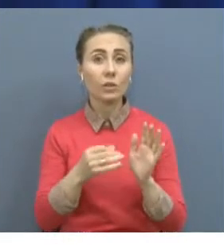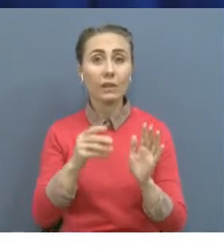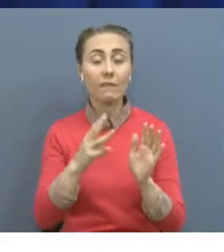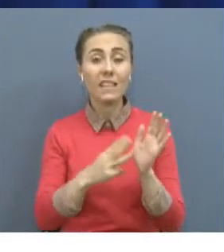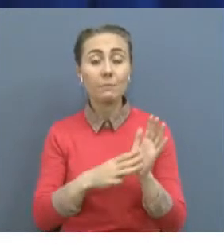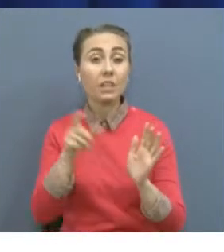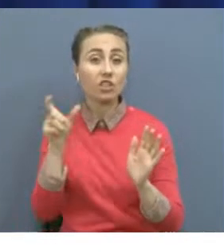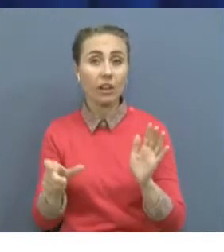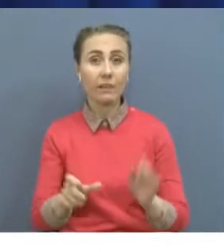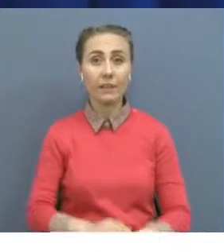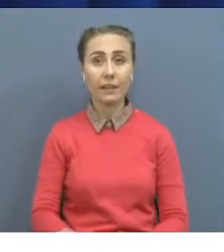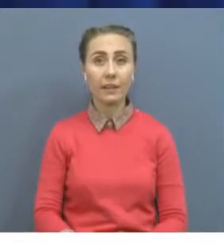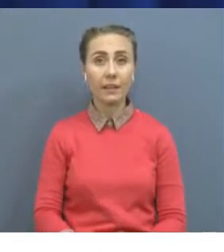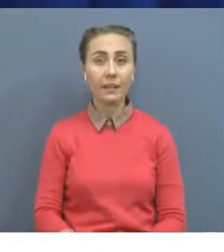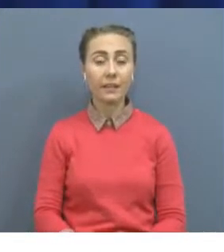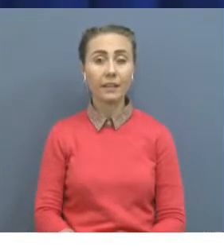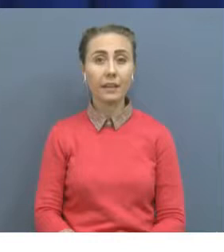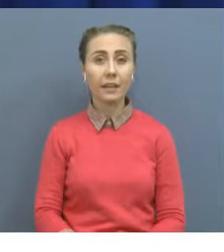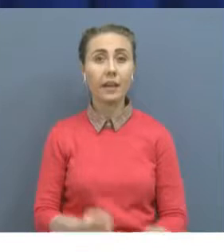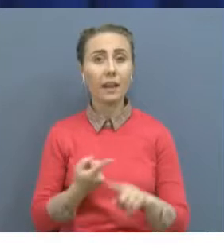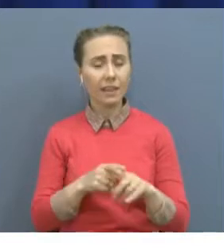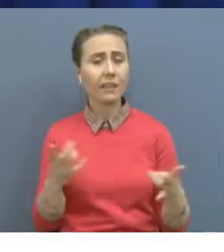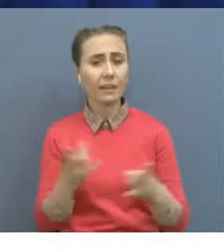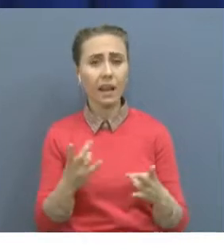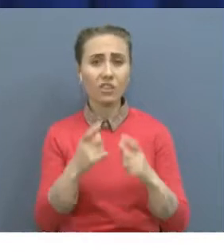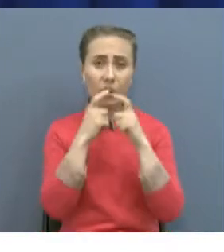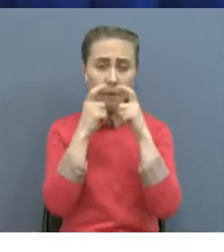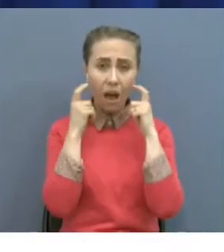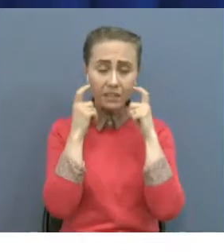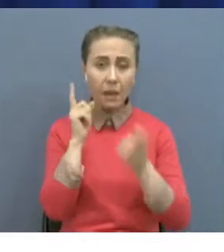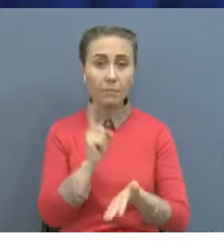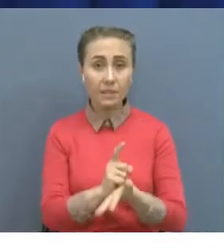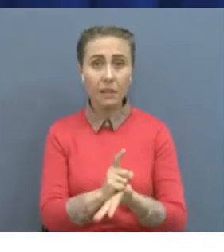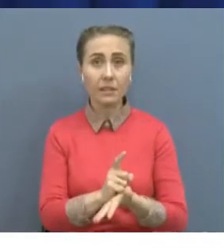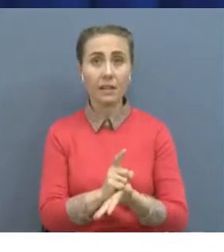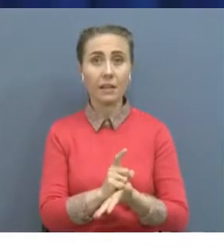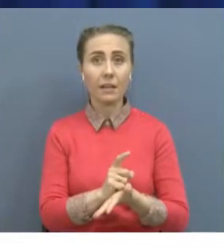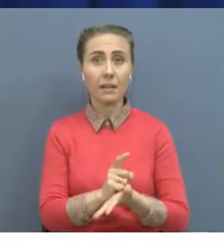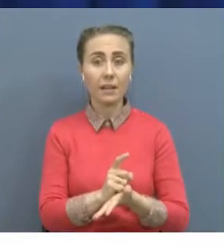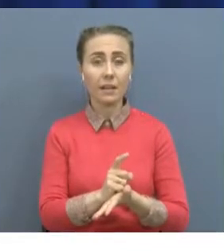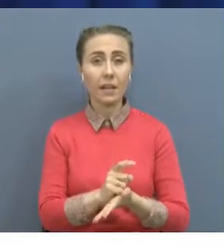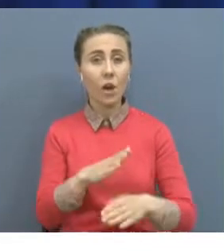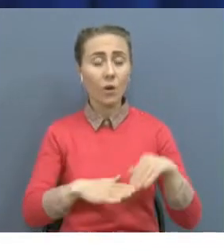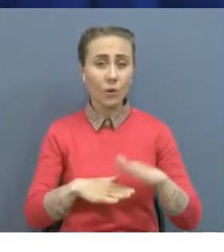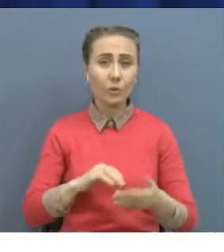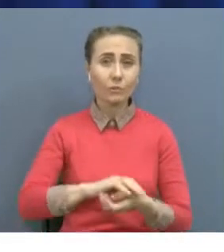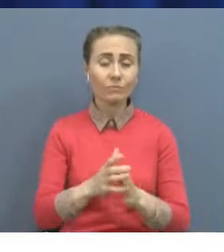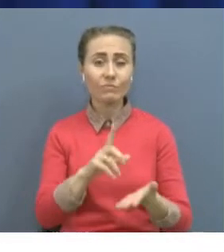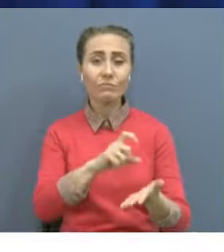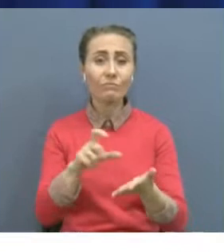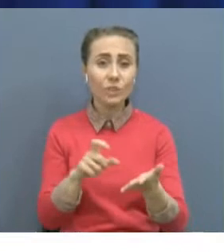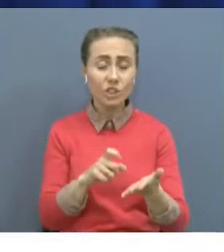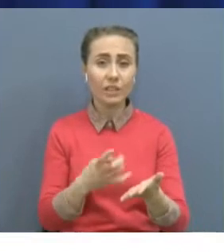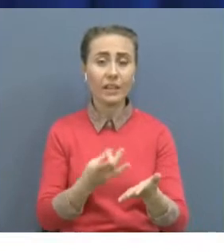Себебі біз әлемдік тәжіребеге сөйінеміз. Қазіргі таңда дүниер жүзілік денсаулық сақтау ойымы шырыштық қабатқа қолмен теспеу үшін адамдарға далыға